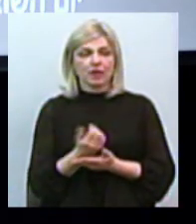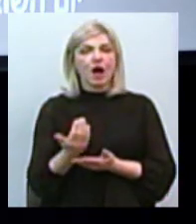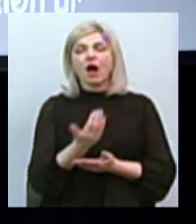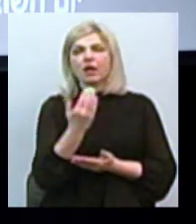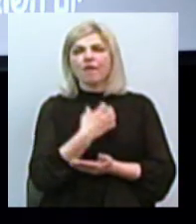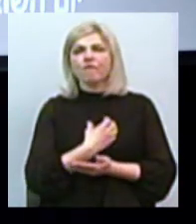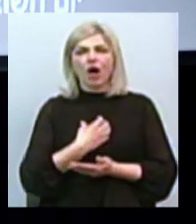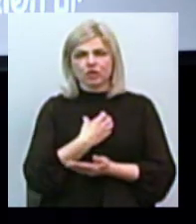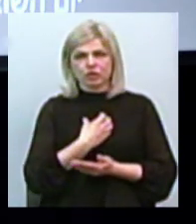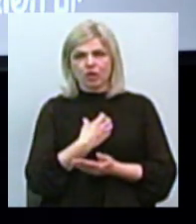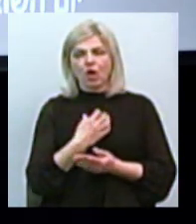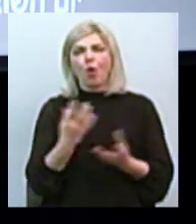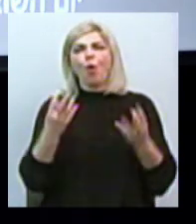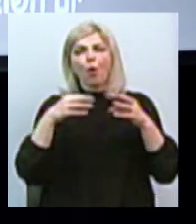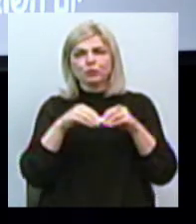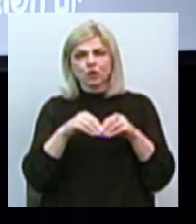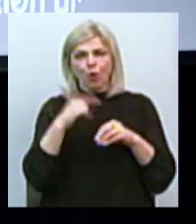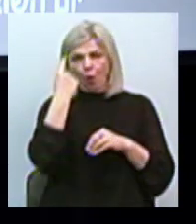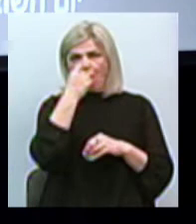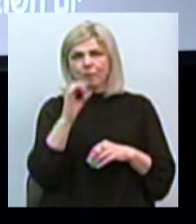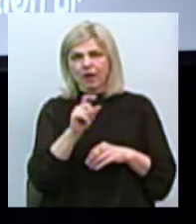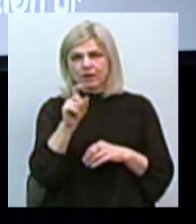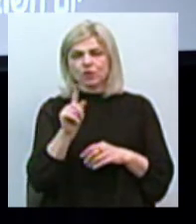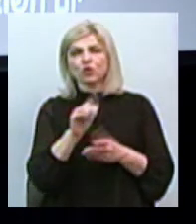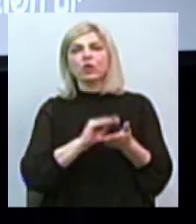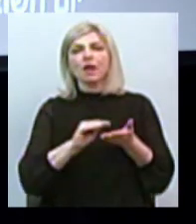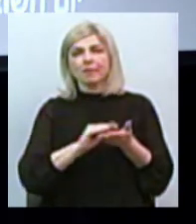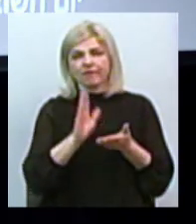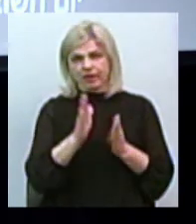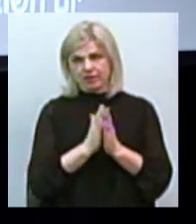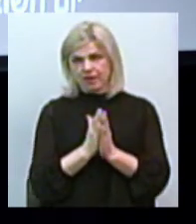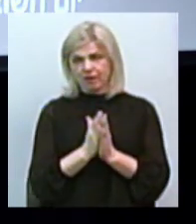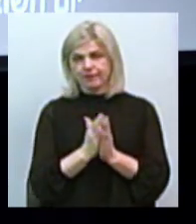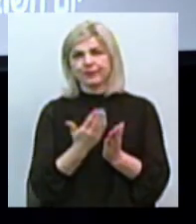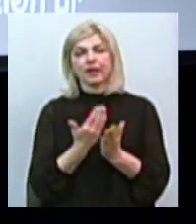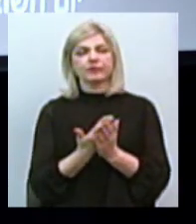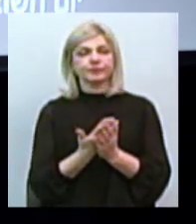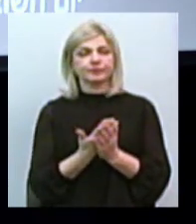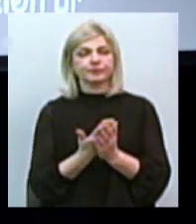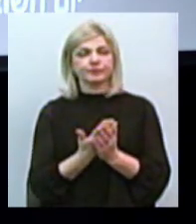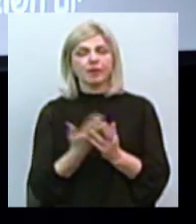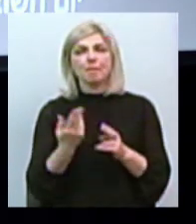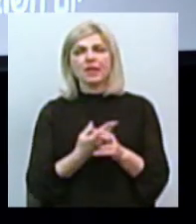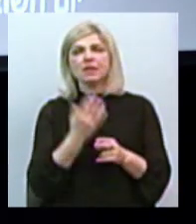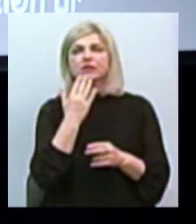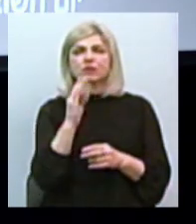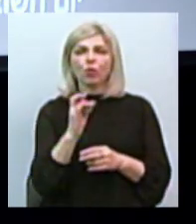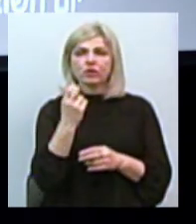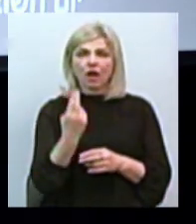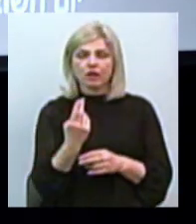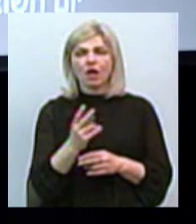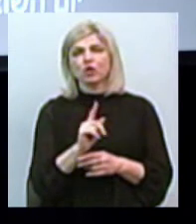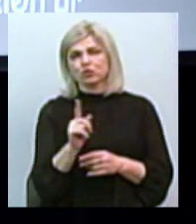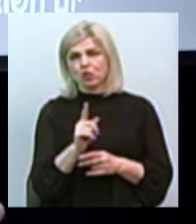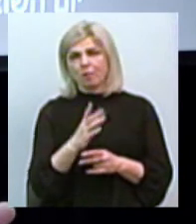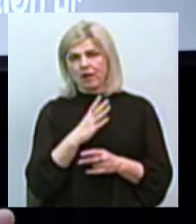ключові віїхи збірного образу, які описані в цій книзі. Ось тієї людини без статевої приналежності, без національності, який так виполон